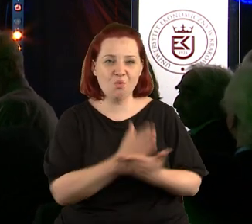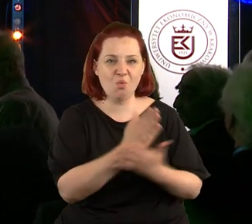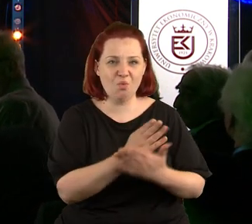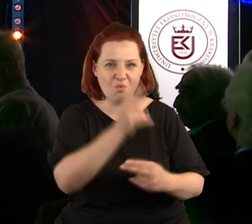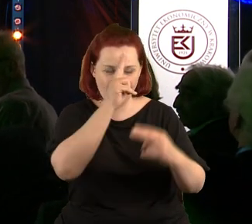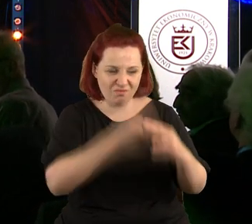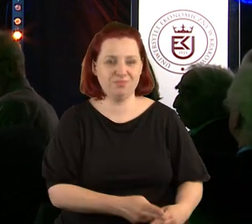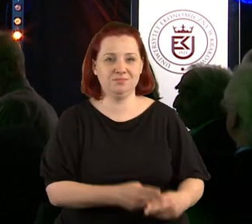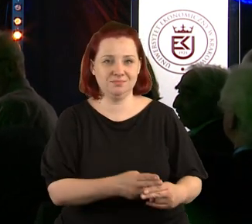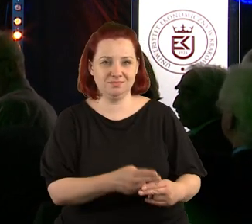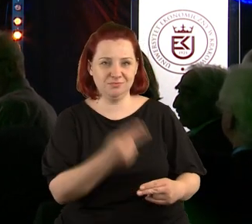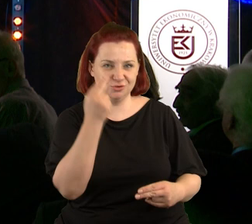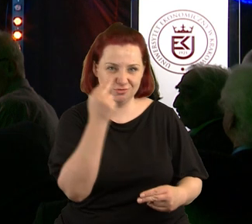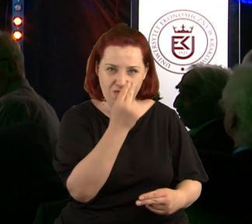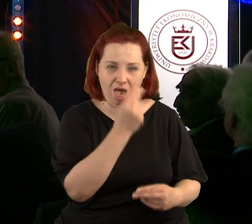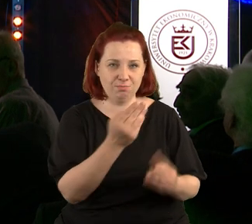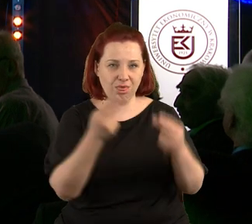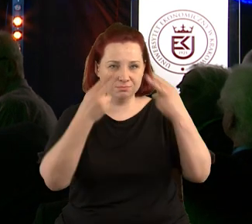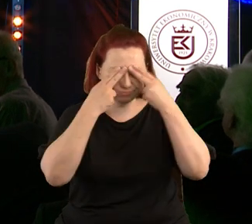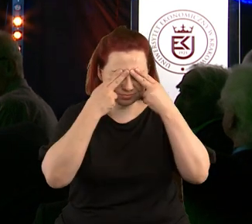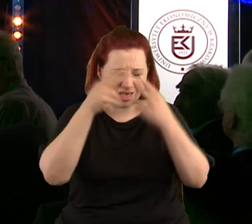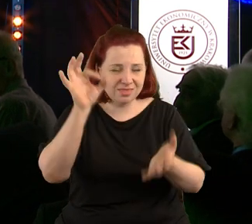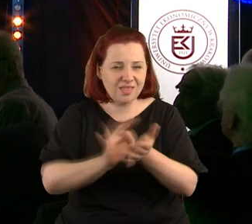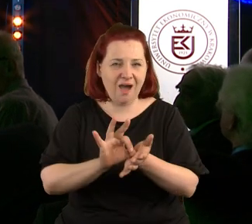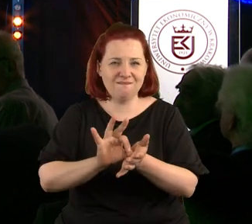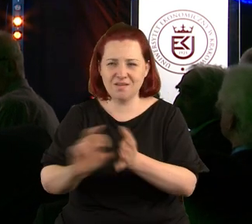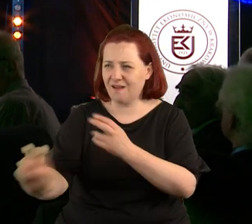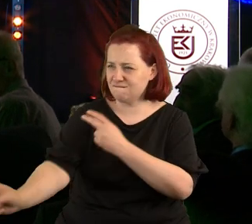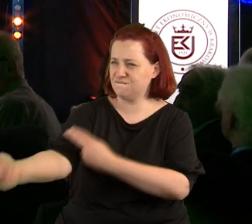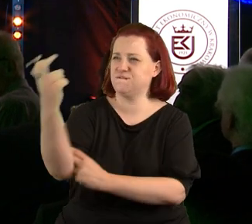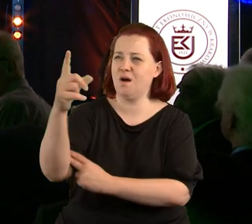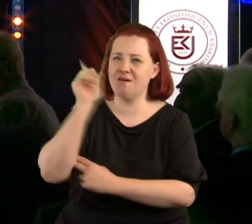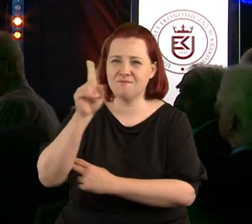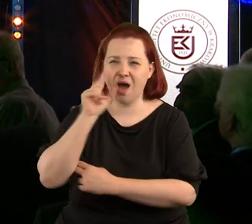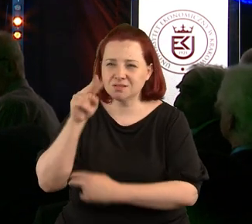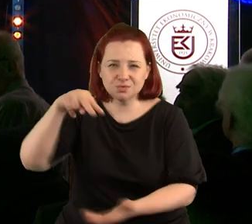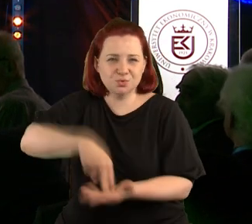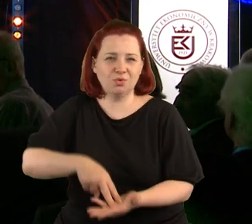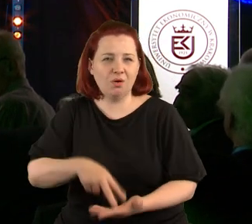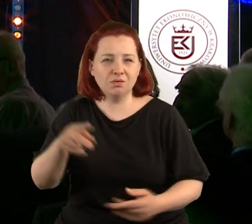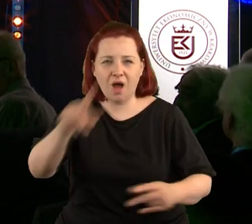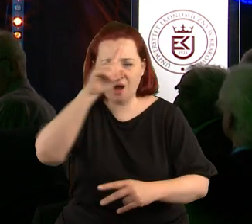Dochodzi do tego czasami, że nawet duży facet stoi na scenie i nikt go nie widzi.